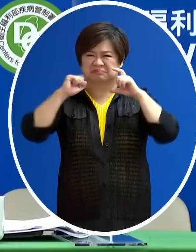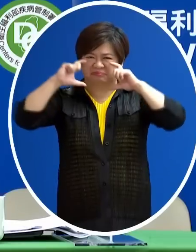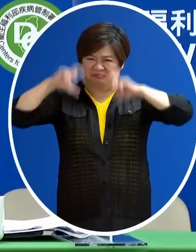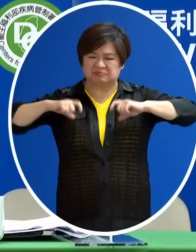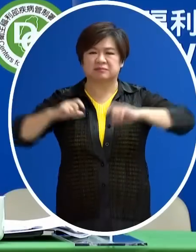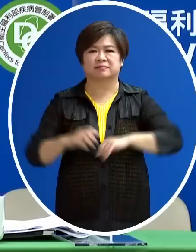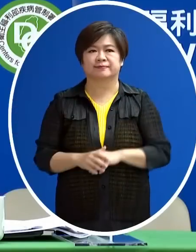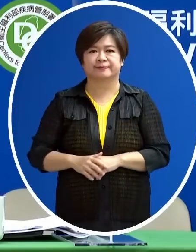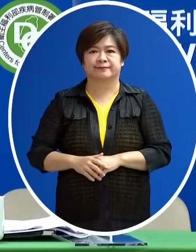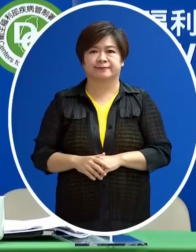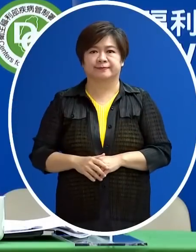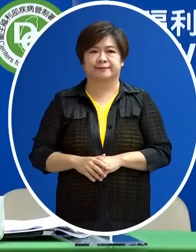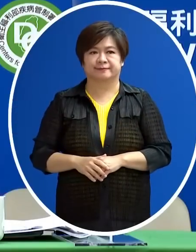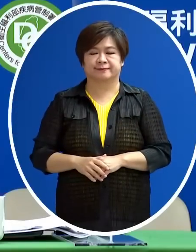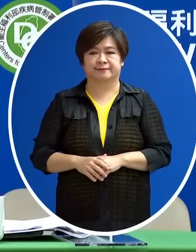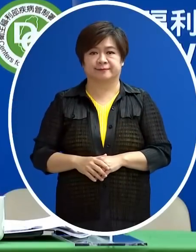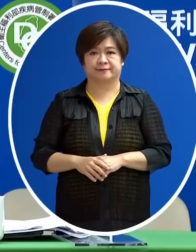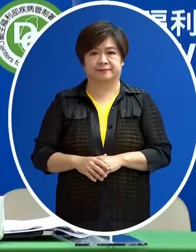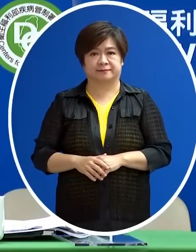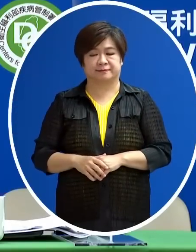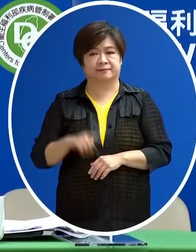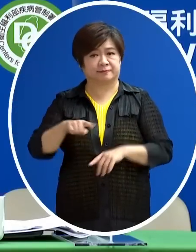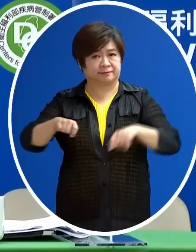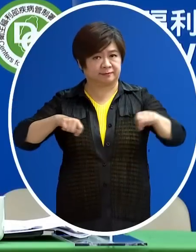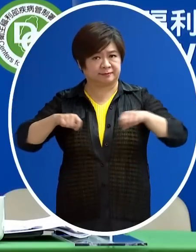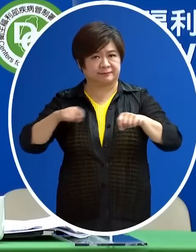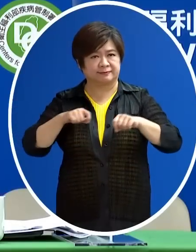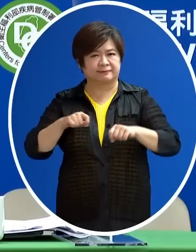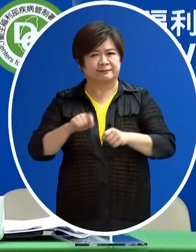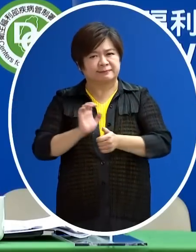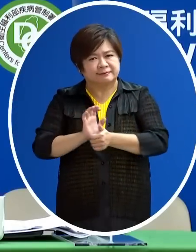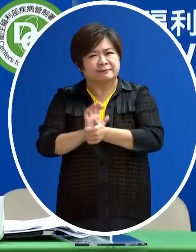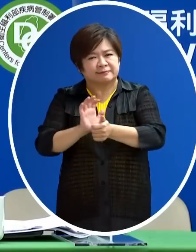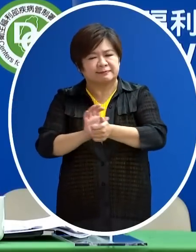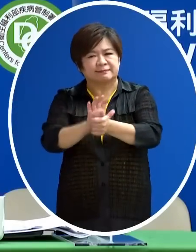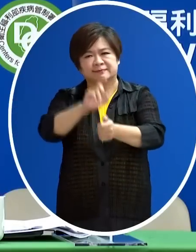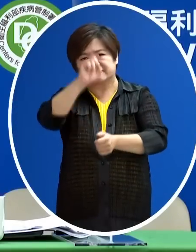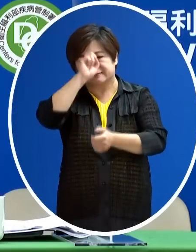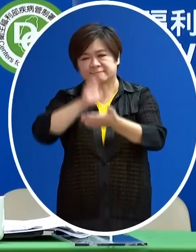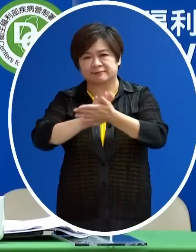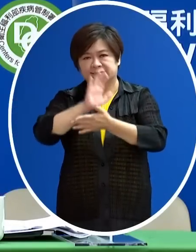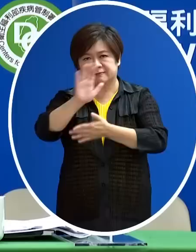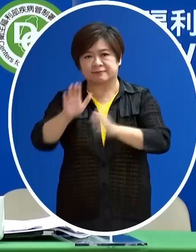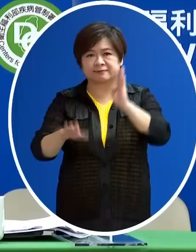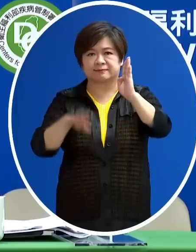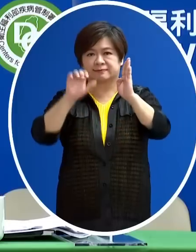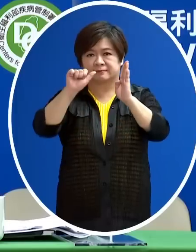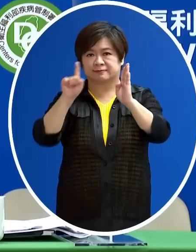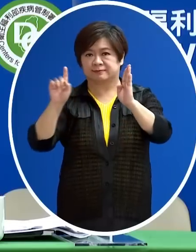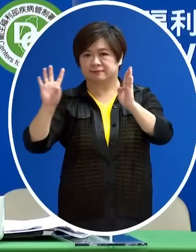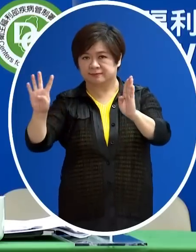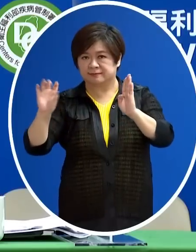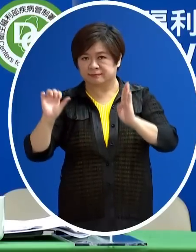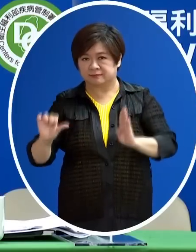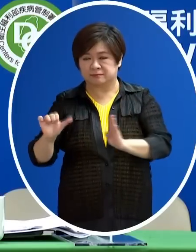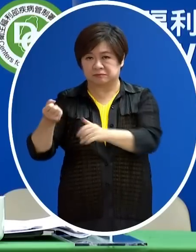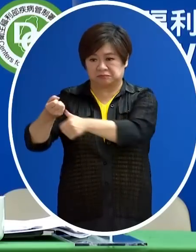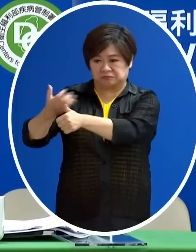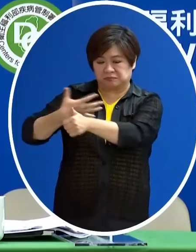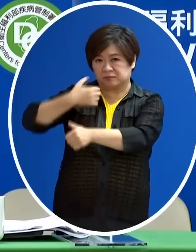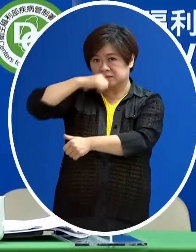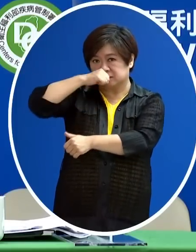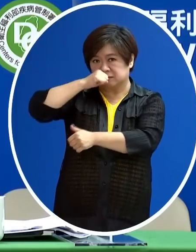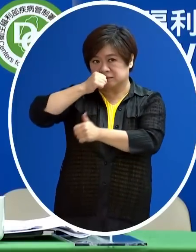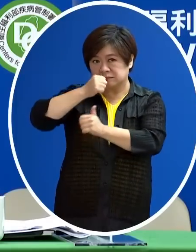有關這個部分以這樣的策略 希望說在未來即使BA.4跟BA.5進來之後